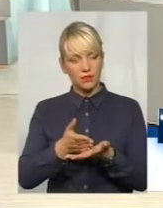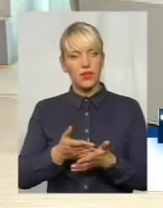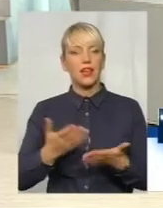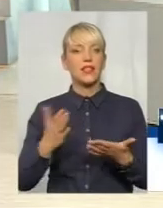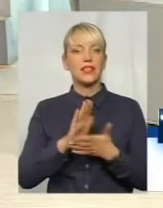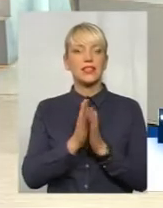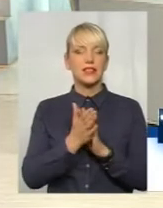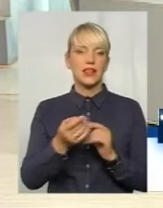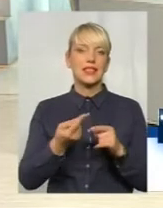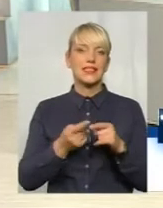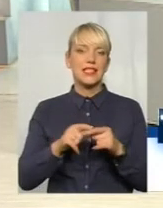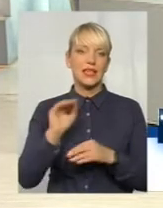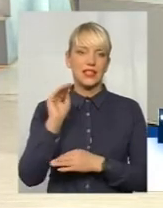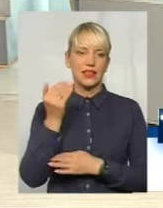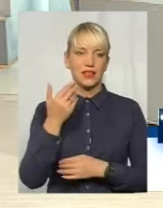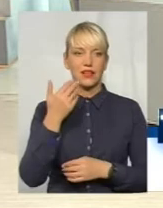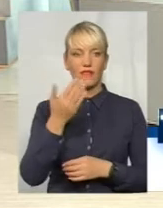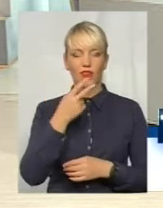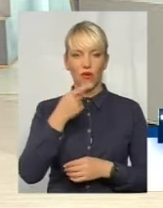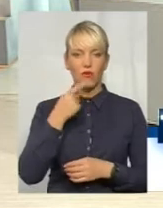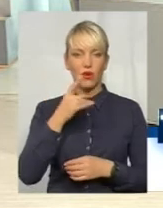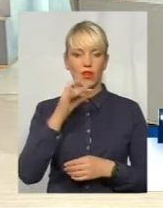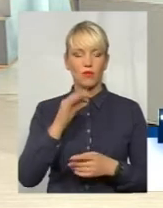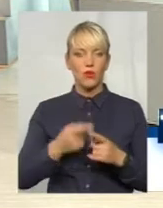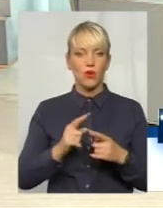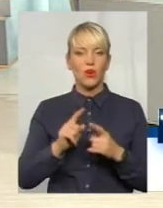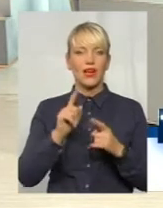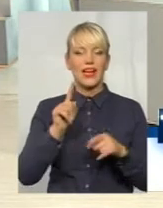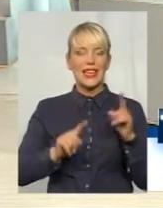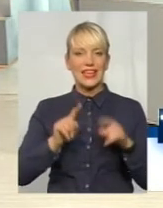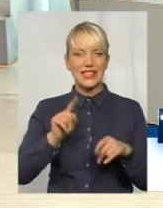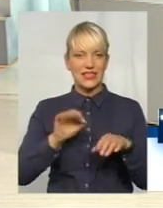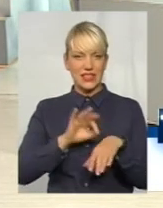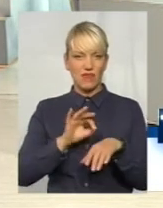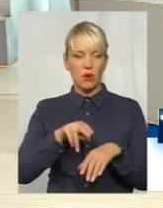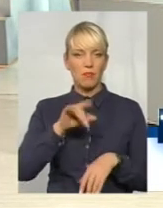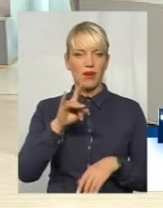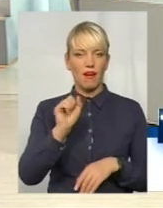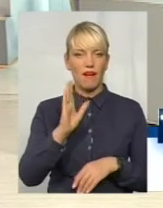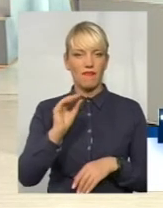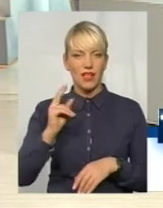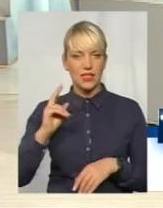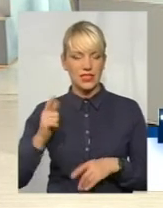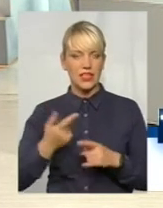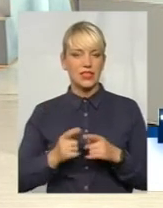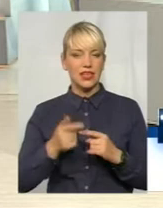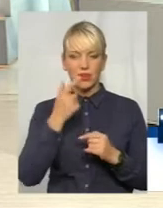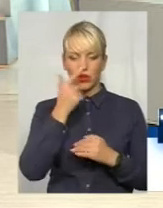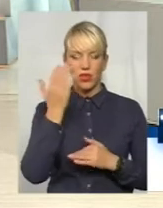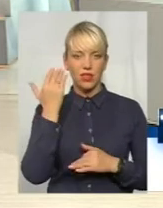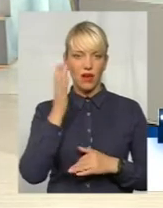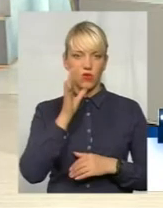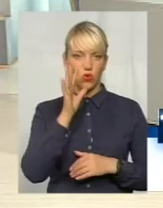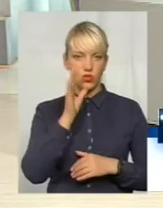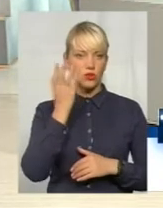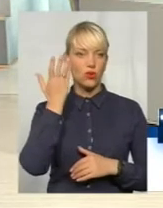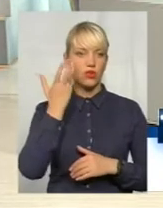дитини? Бачите, ви казали про відносно рідкісні захворювання правець. Фактично, до недавнього часу, коли